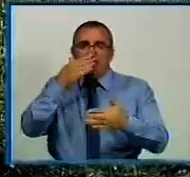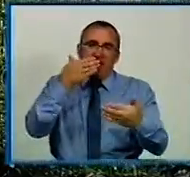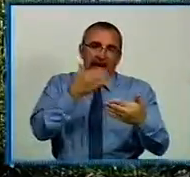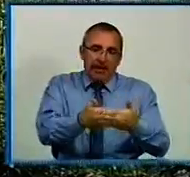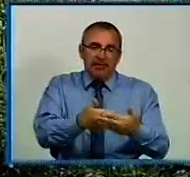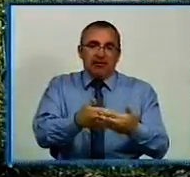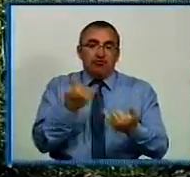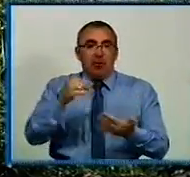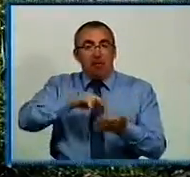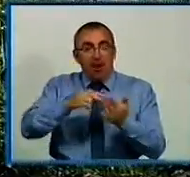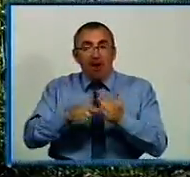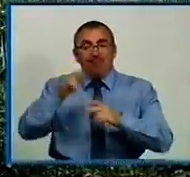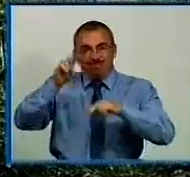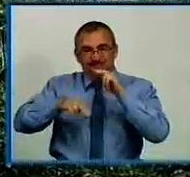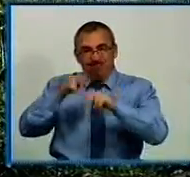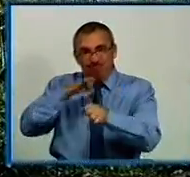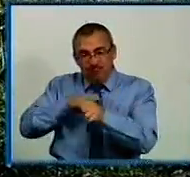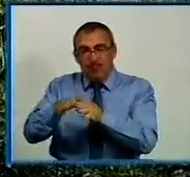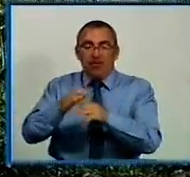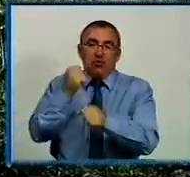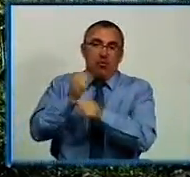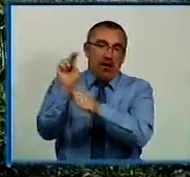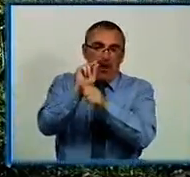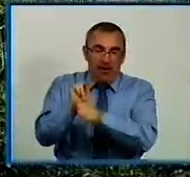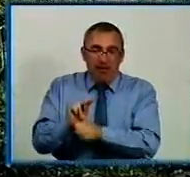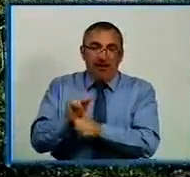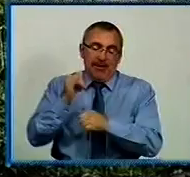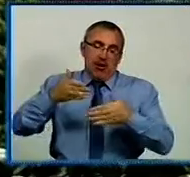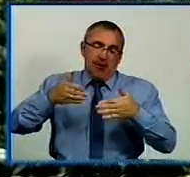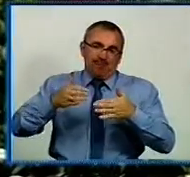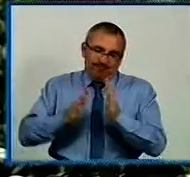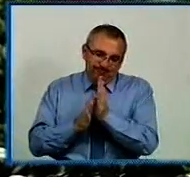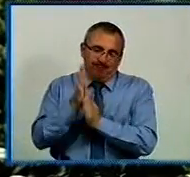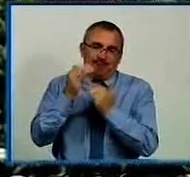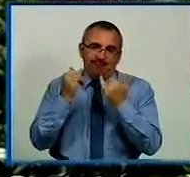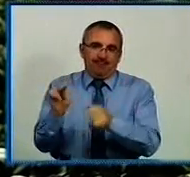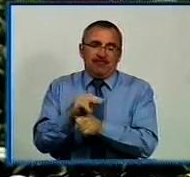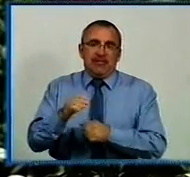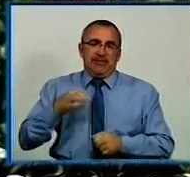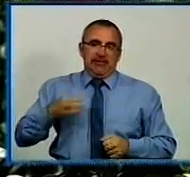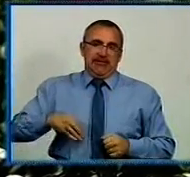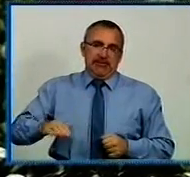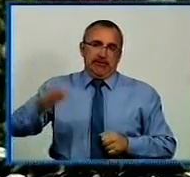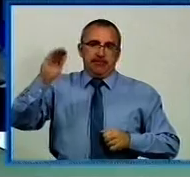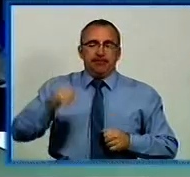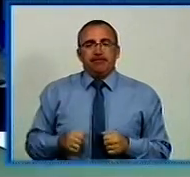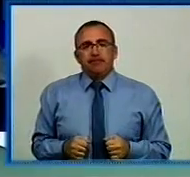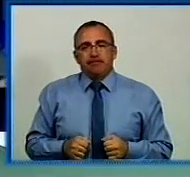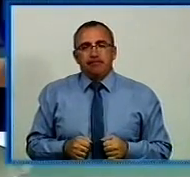плавний добудувати будинок, зробити ремонт і ростить сина. Ольга Слєрук, Олександр Донцов, День за днем